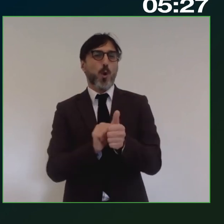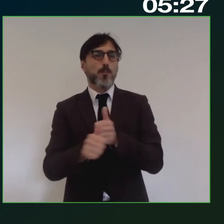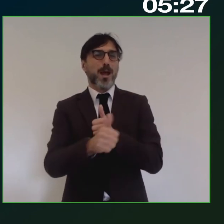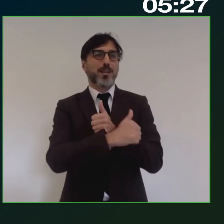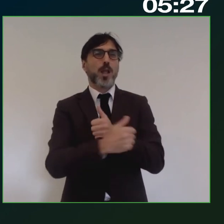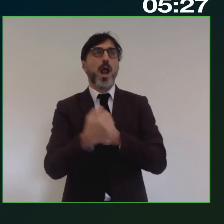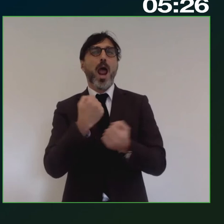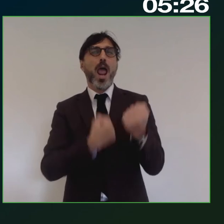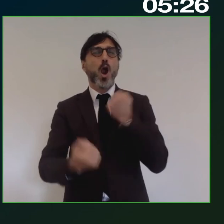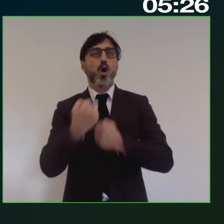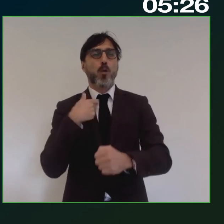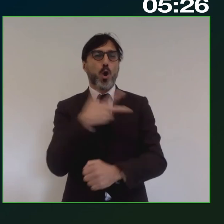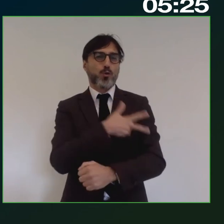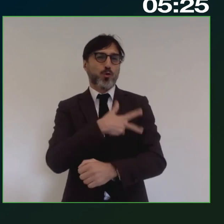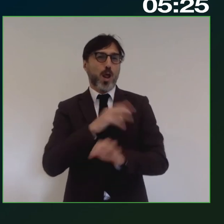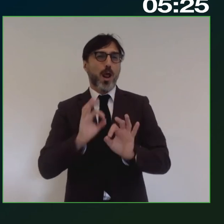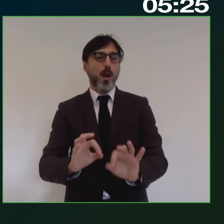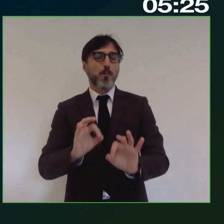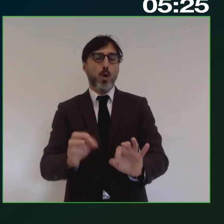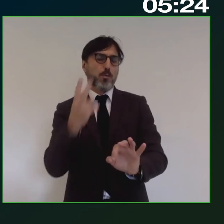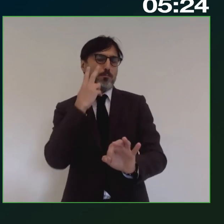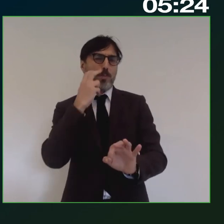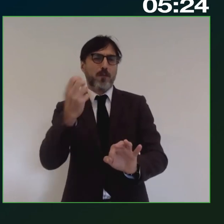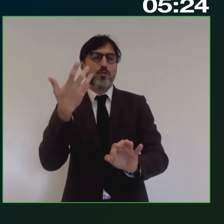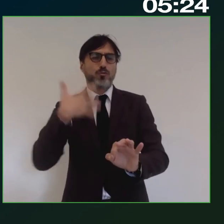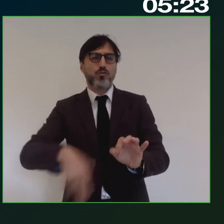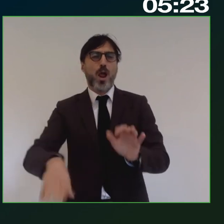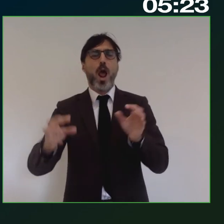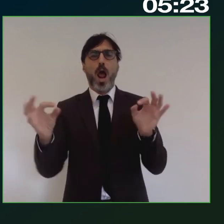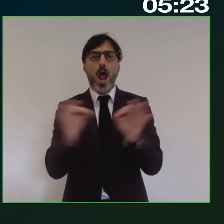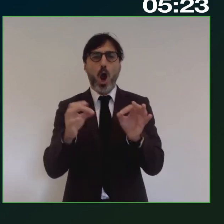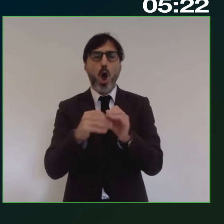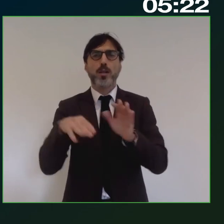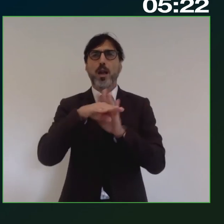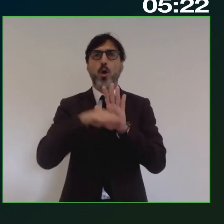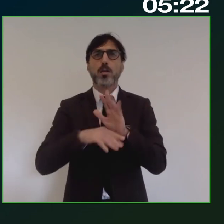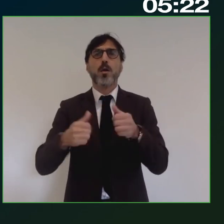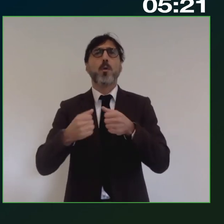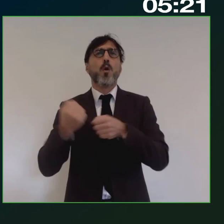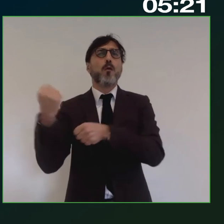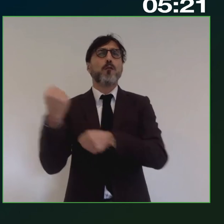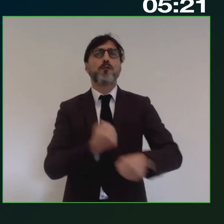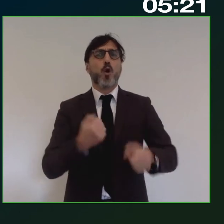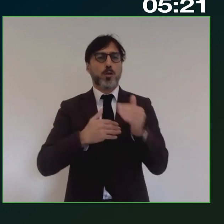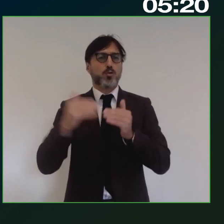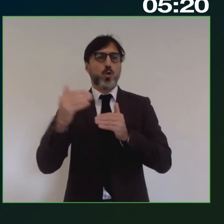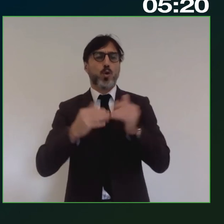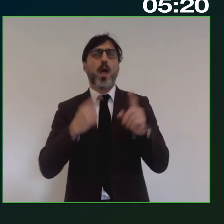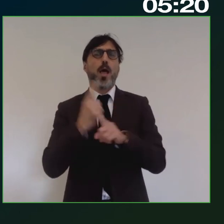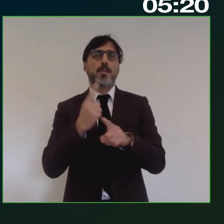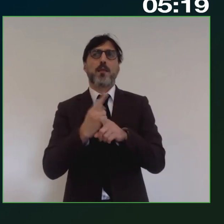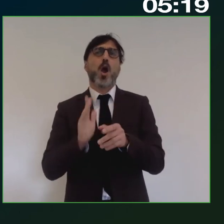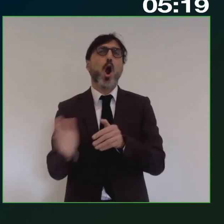economico e sociale previsto negli accordi, nei regolamenti dei fondi strutturali di rivendicare un maggior livello di